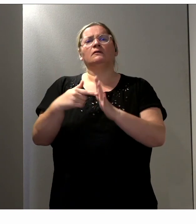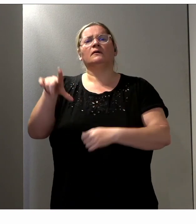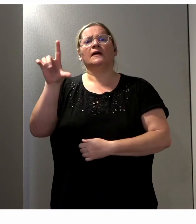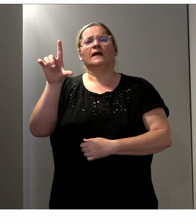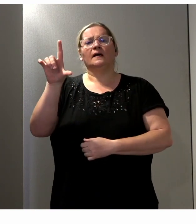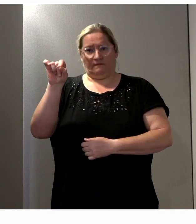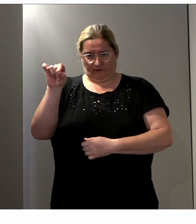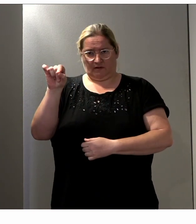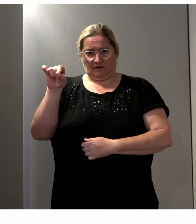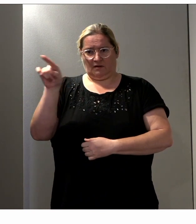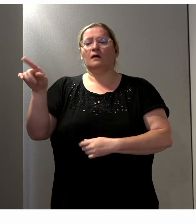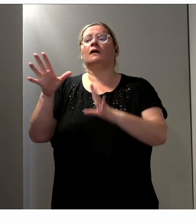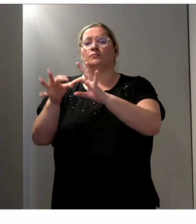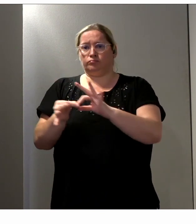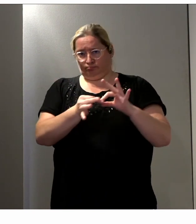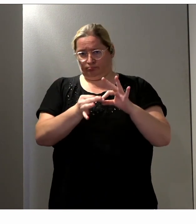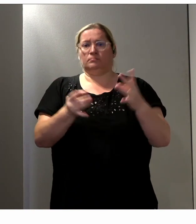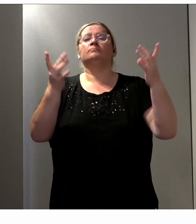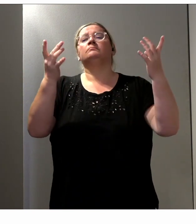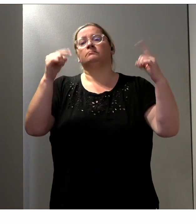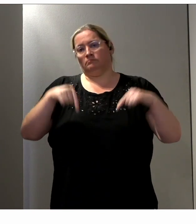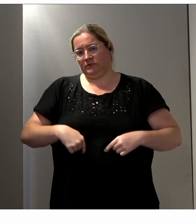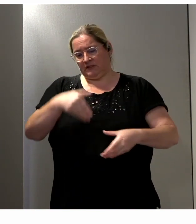qui est pilotée par le ministère de l'Intérieur